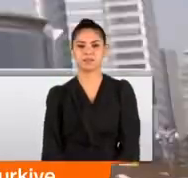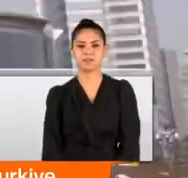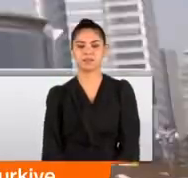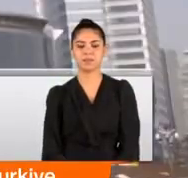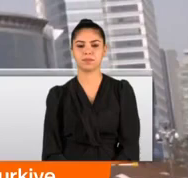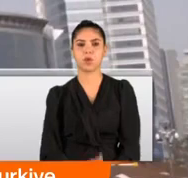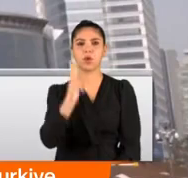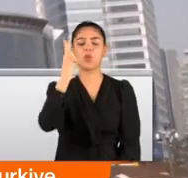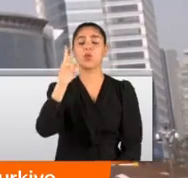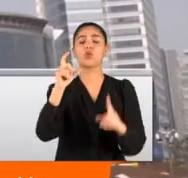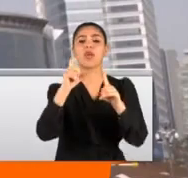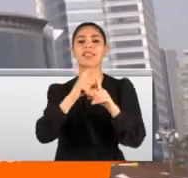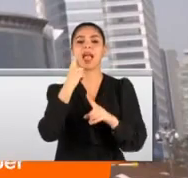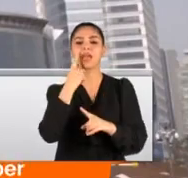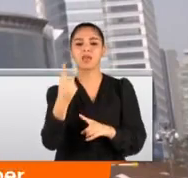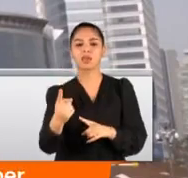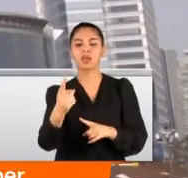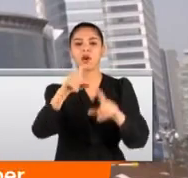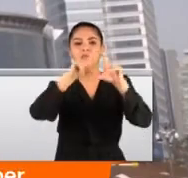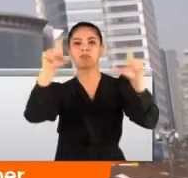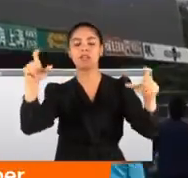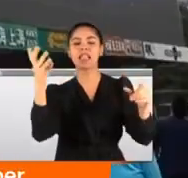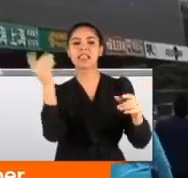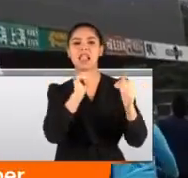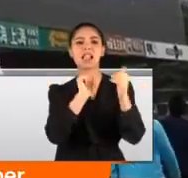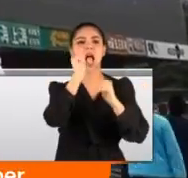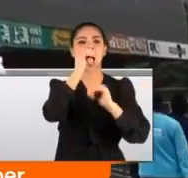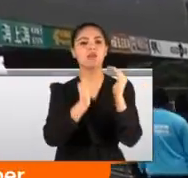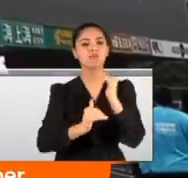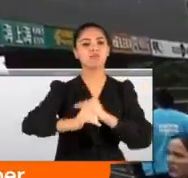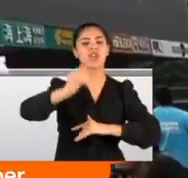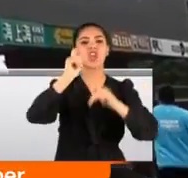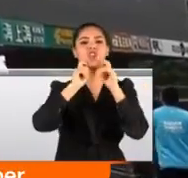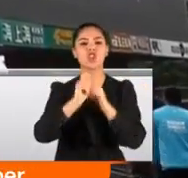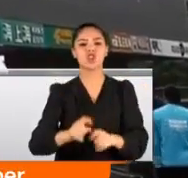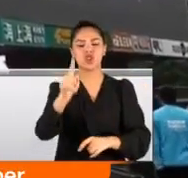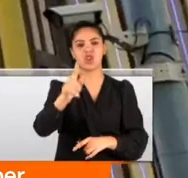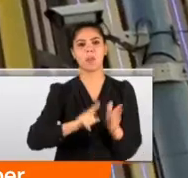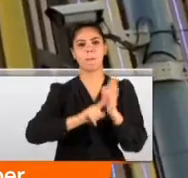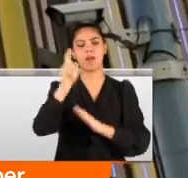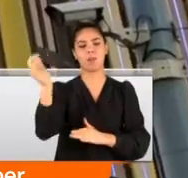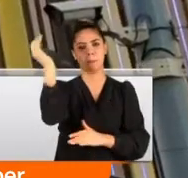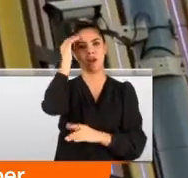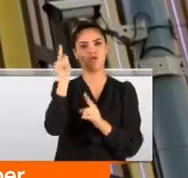Üç boyutlu billboardların sayısı her geçen gün artıyor. Özellikle Çin bu konuda oldukça başarılı.